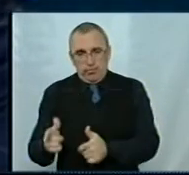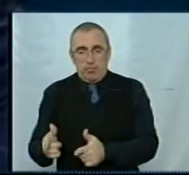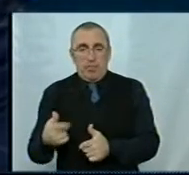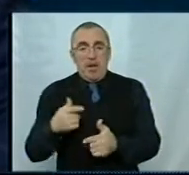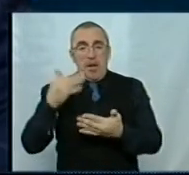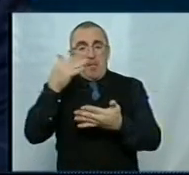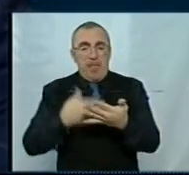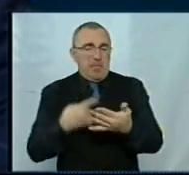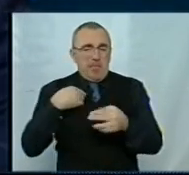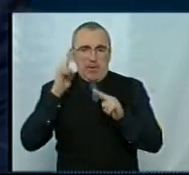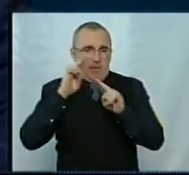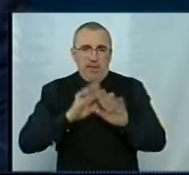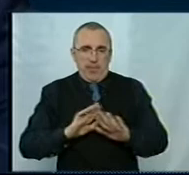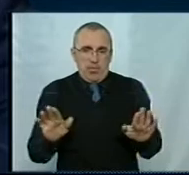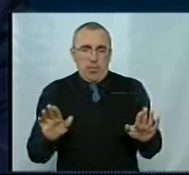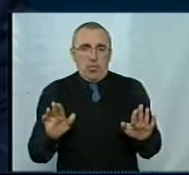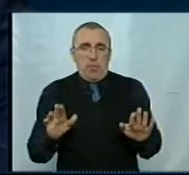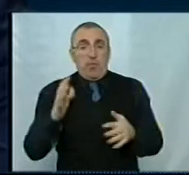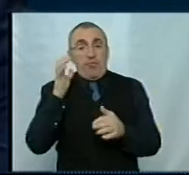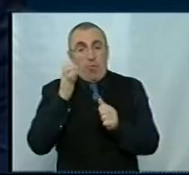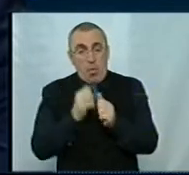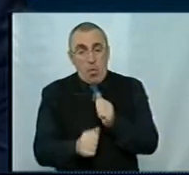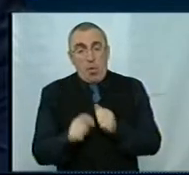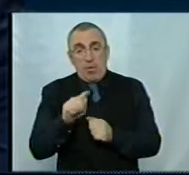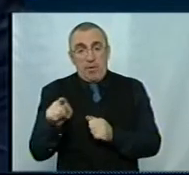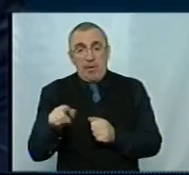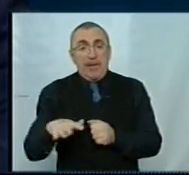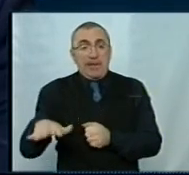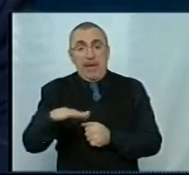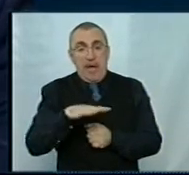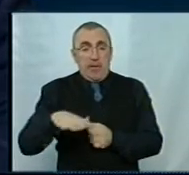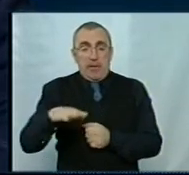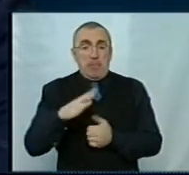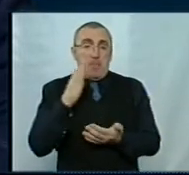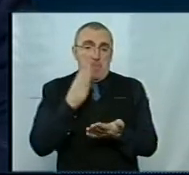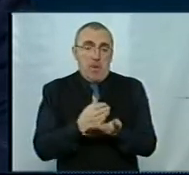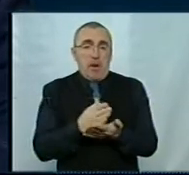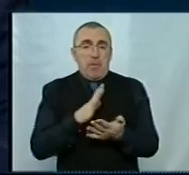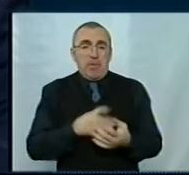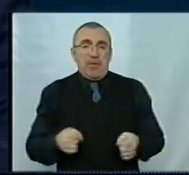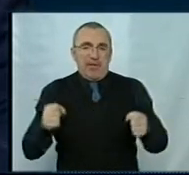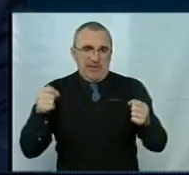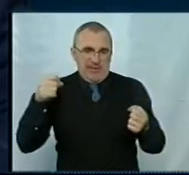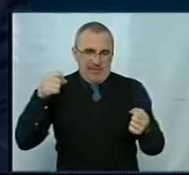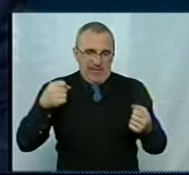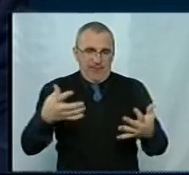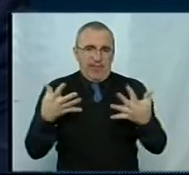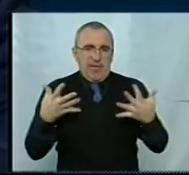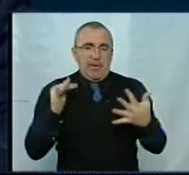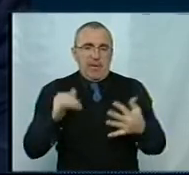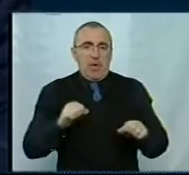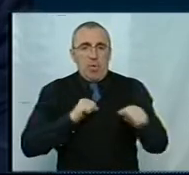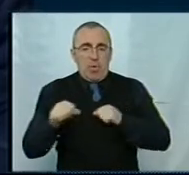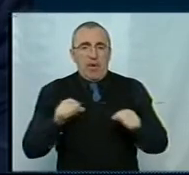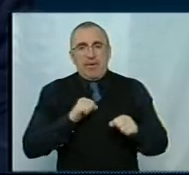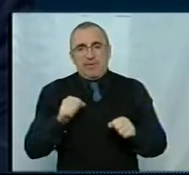невідомий, але, насправді, в кожній території він має бути визначений і вже організовано керівником